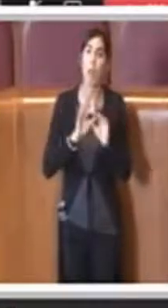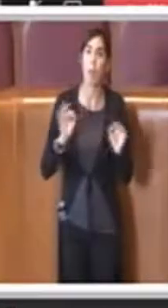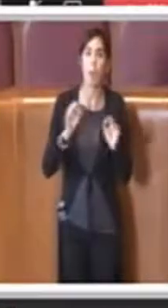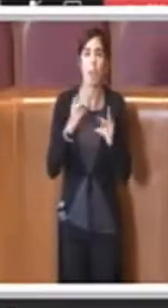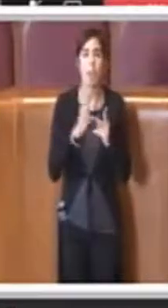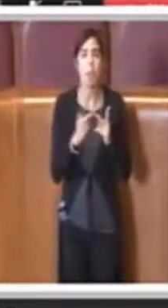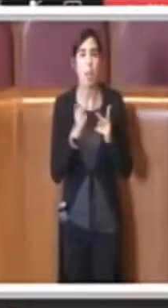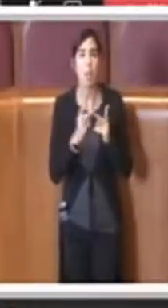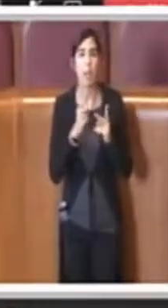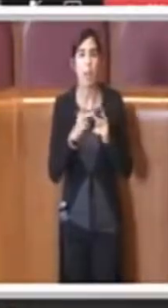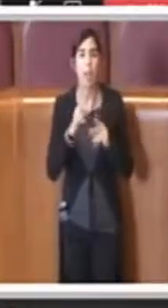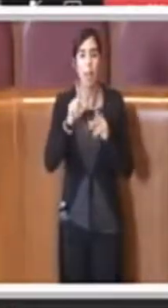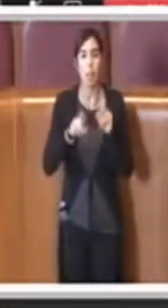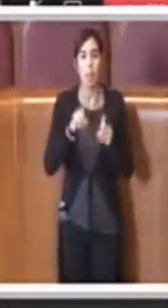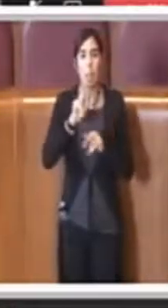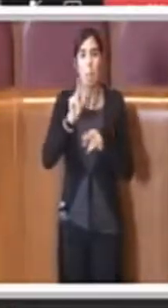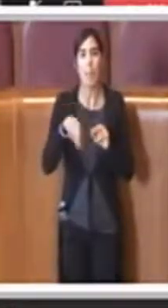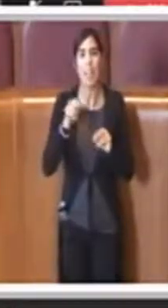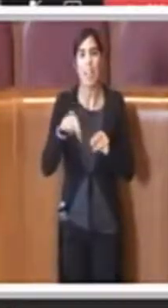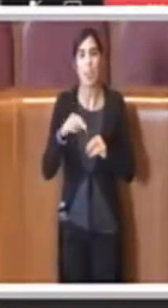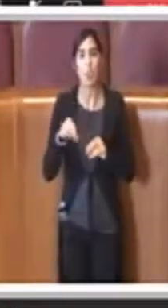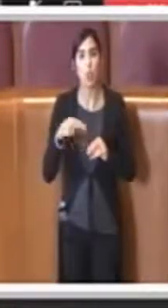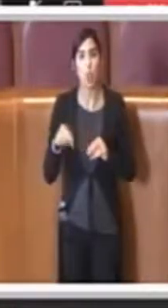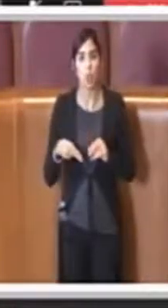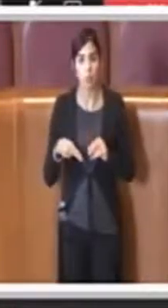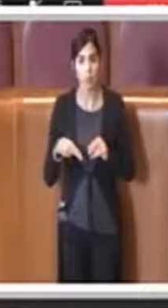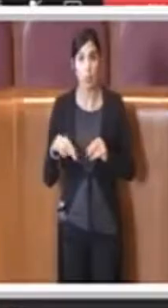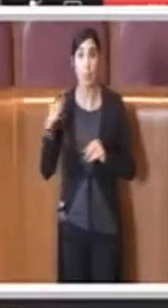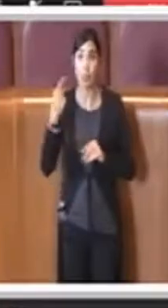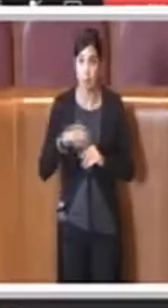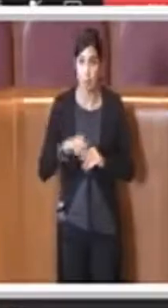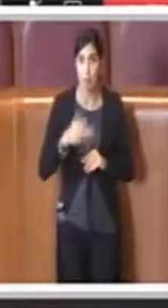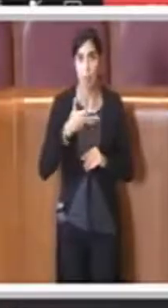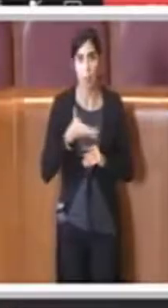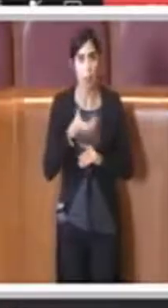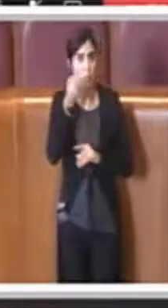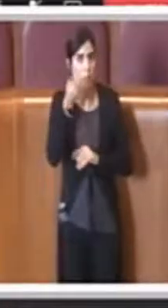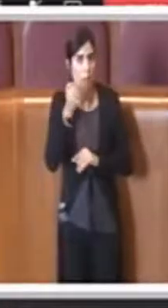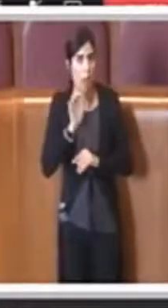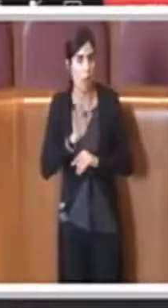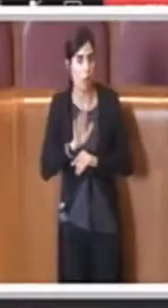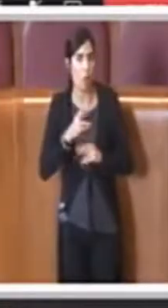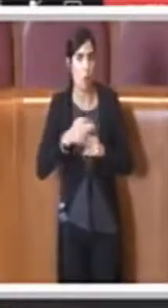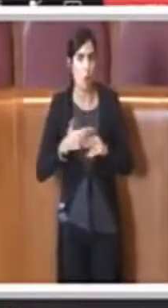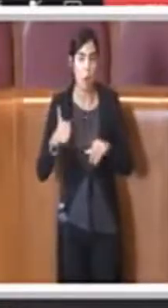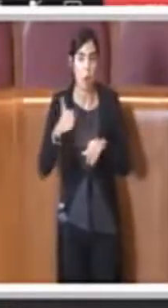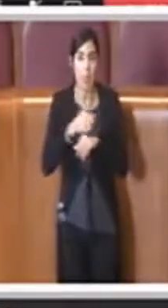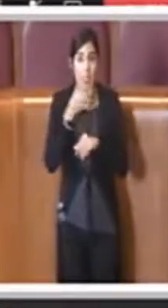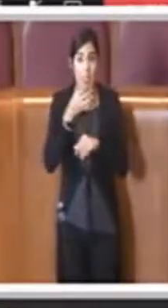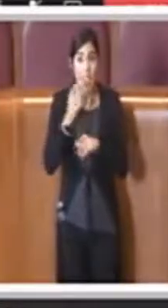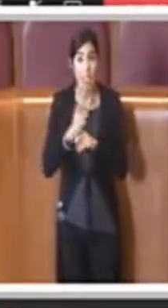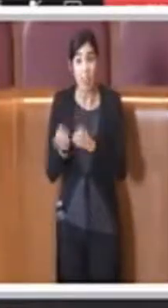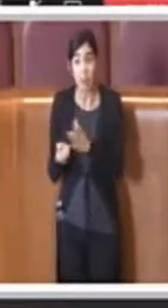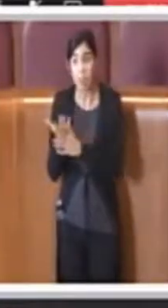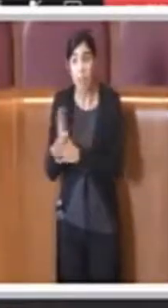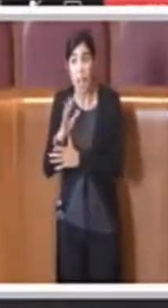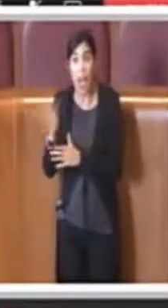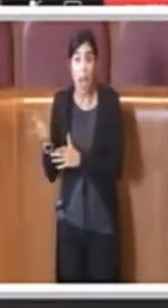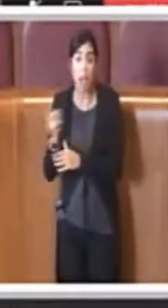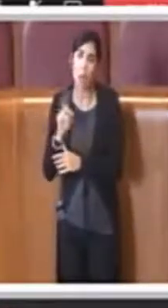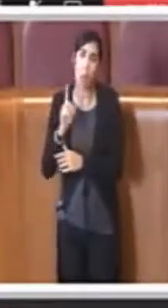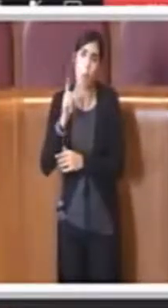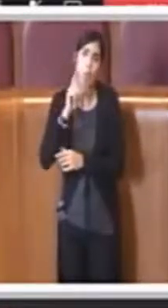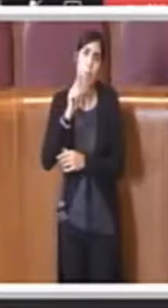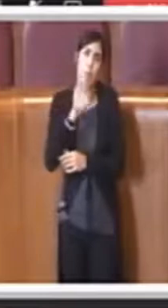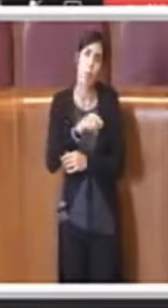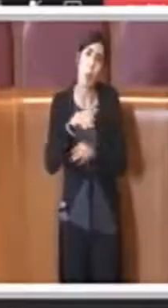che è già detenuto da Roma Capitale, quindi, insomma, non bisogna ricorrere ad altre, come dire,